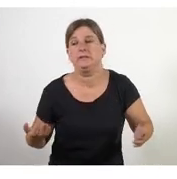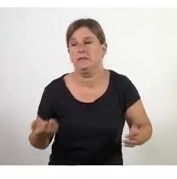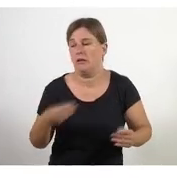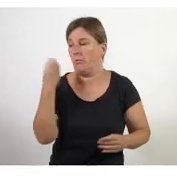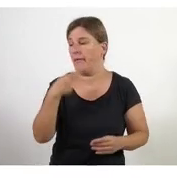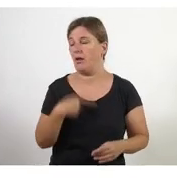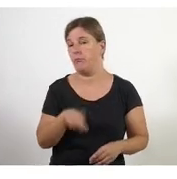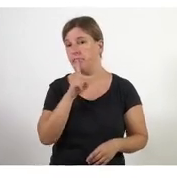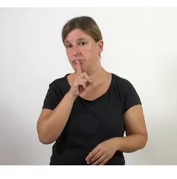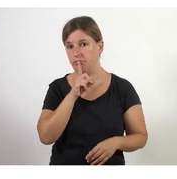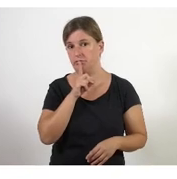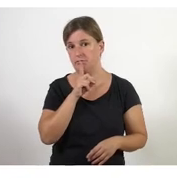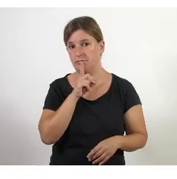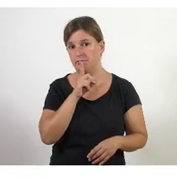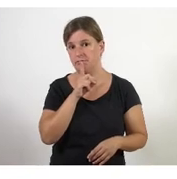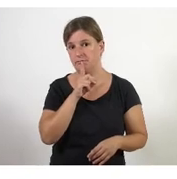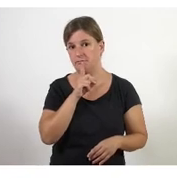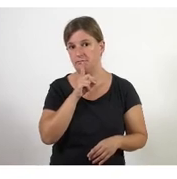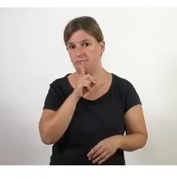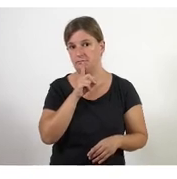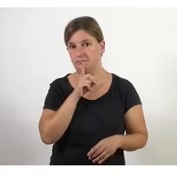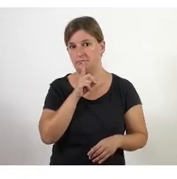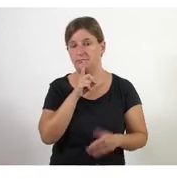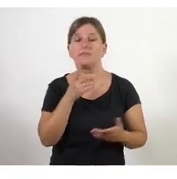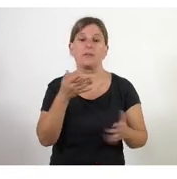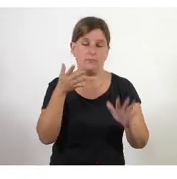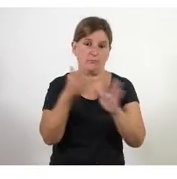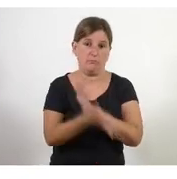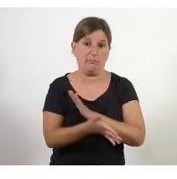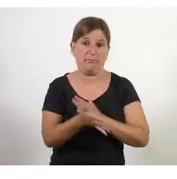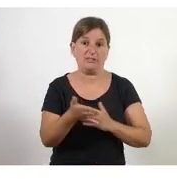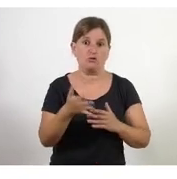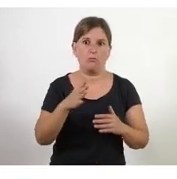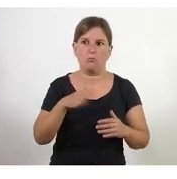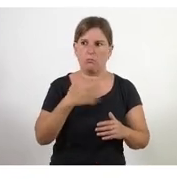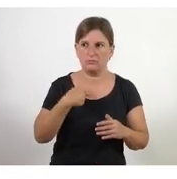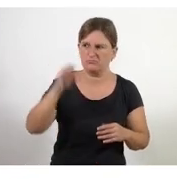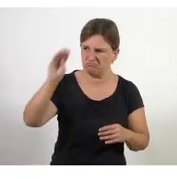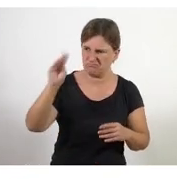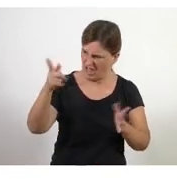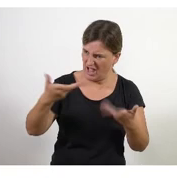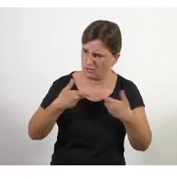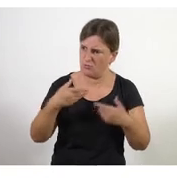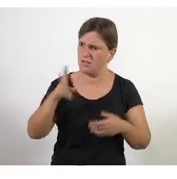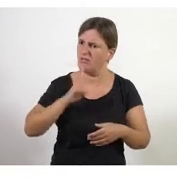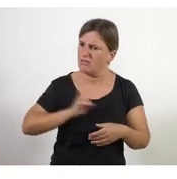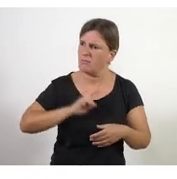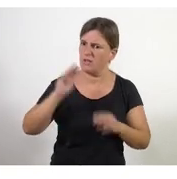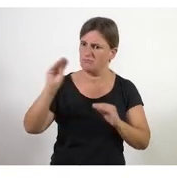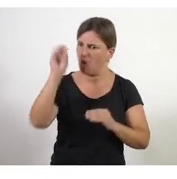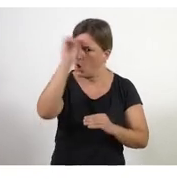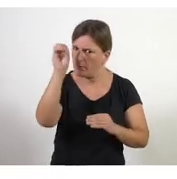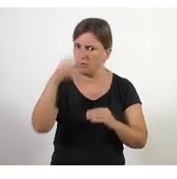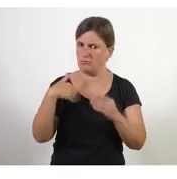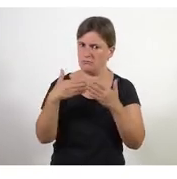la decisió que es prenia ell no era partícip d'aquella decisió això pot passar ho has de detectar i si és així